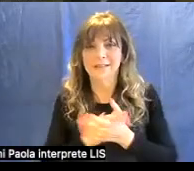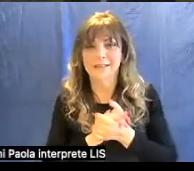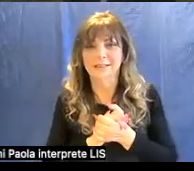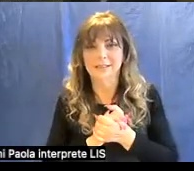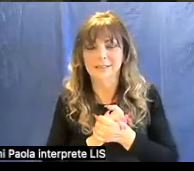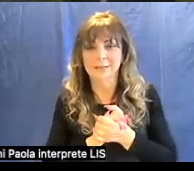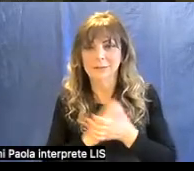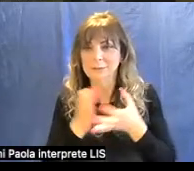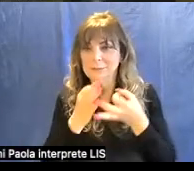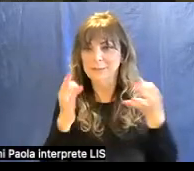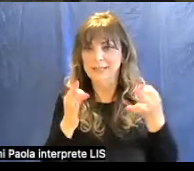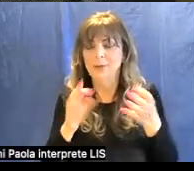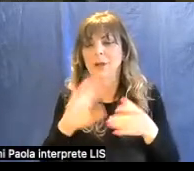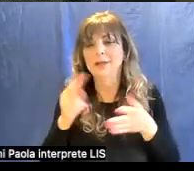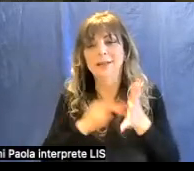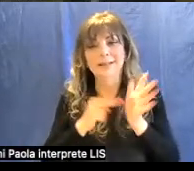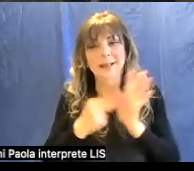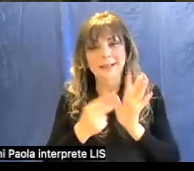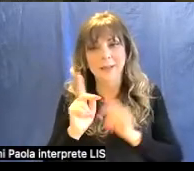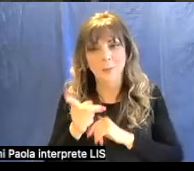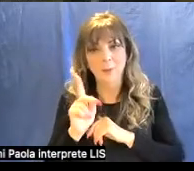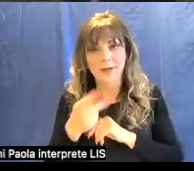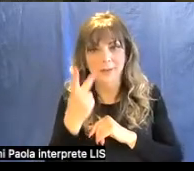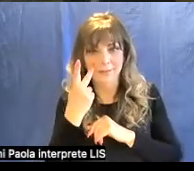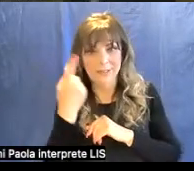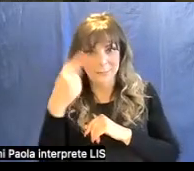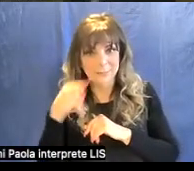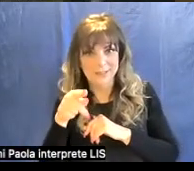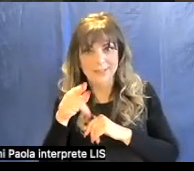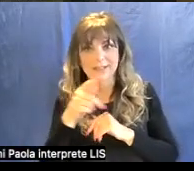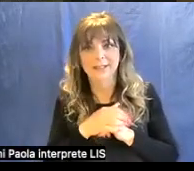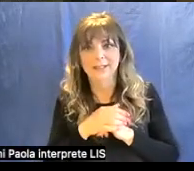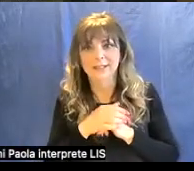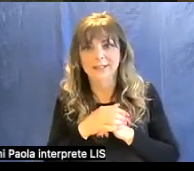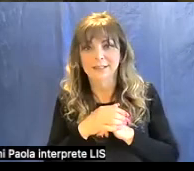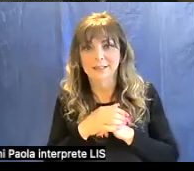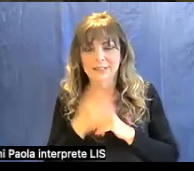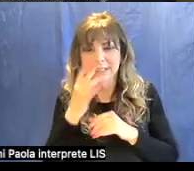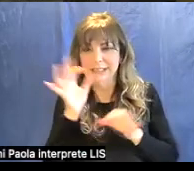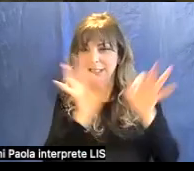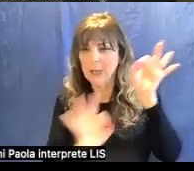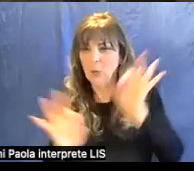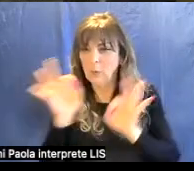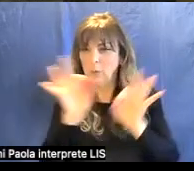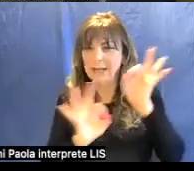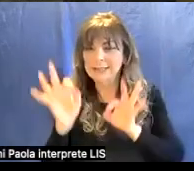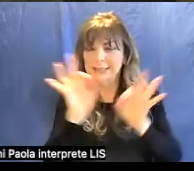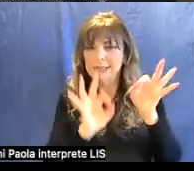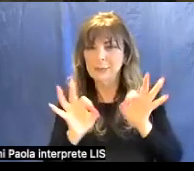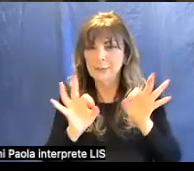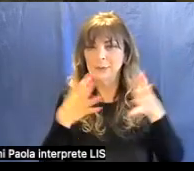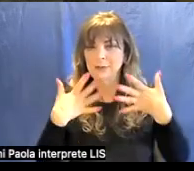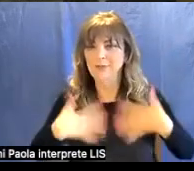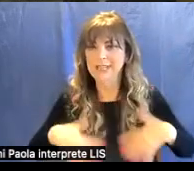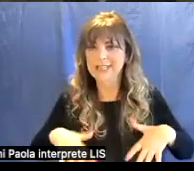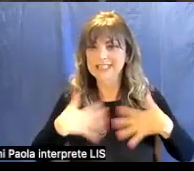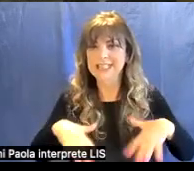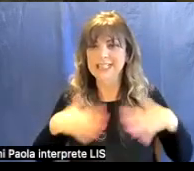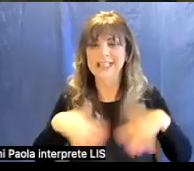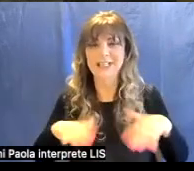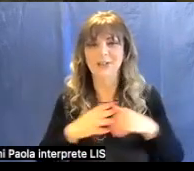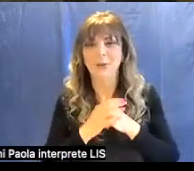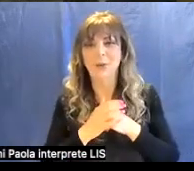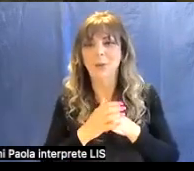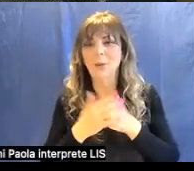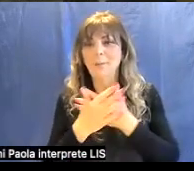bene l'altra tecnica la vedete qui in queste decorazioni del del vestito di